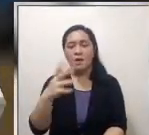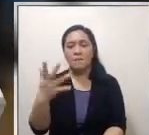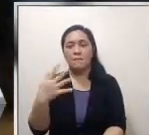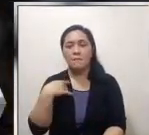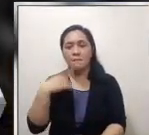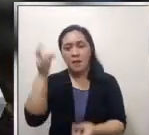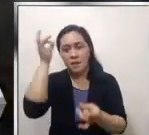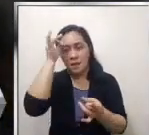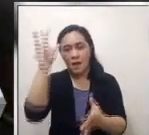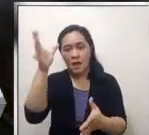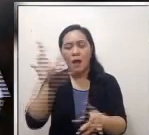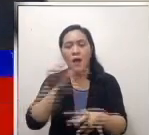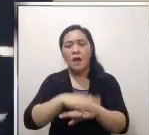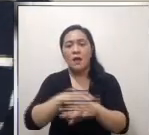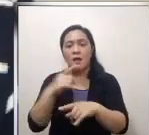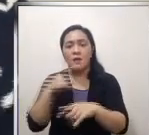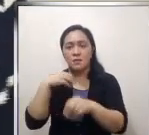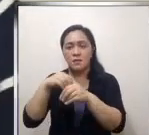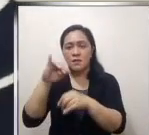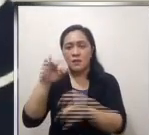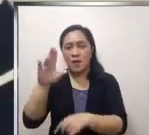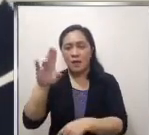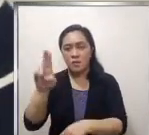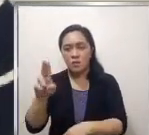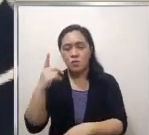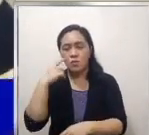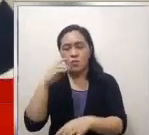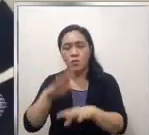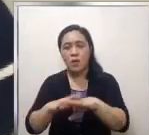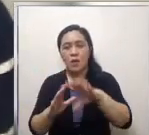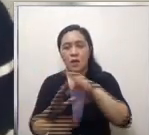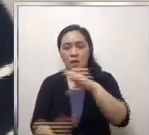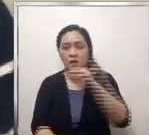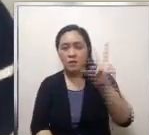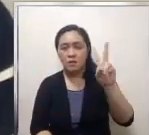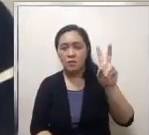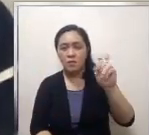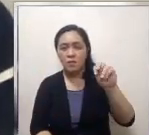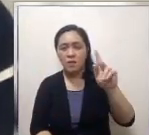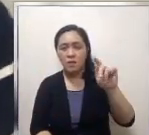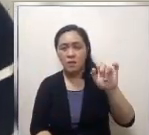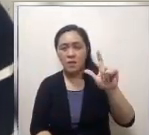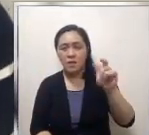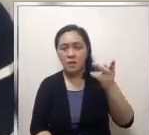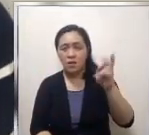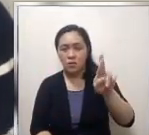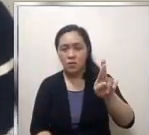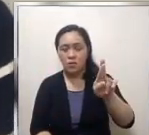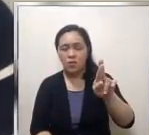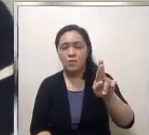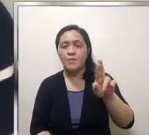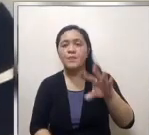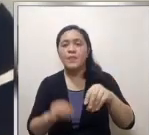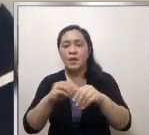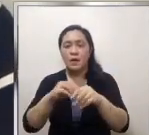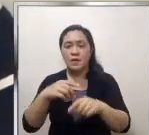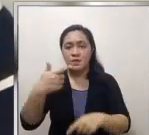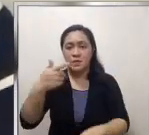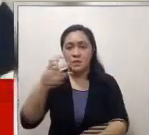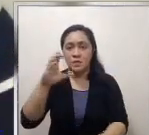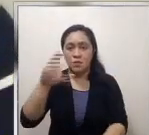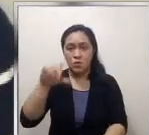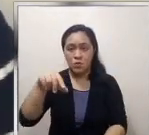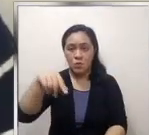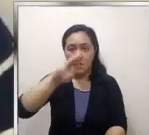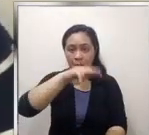ICU beds at ventilators. Ngayong nasa General Community Quarantine o GCQ na ang Metro Manila, matira matibay na